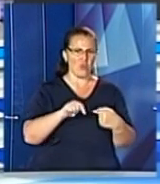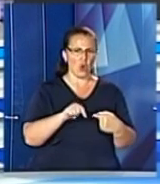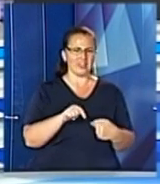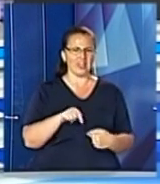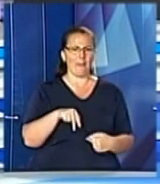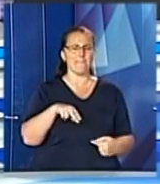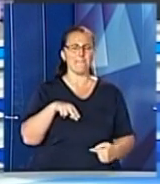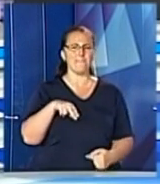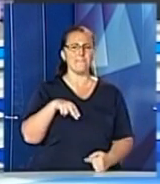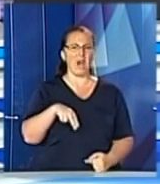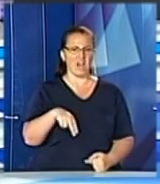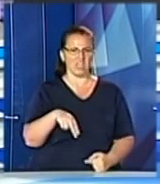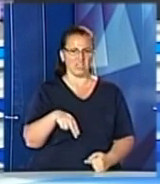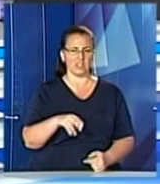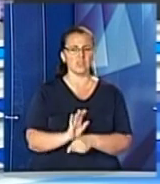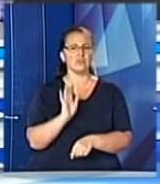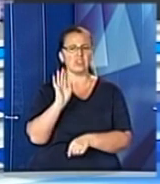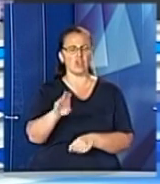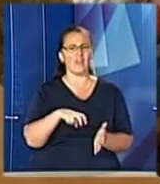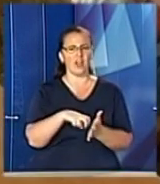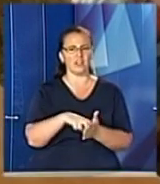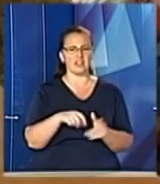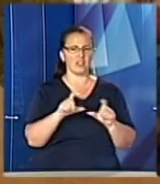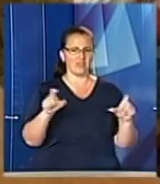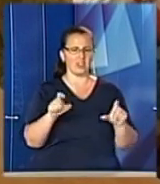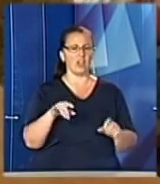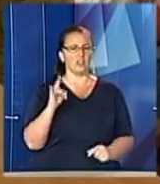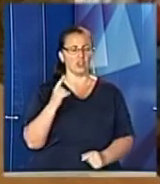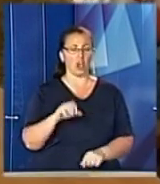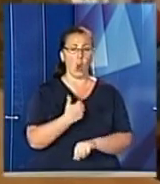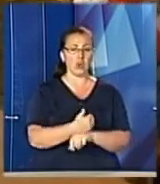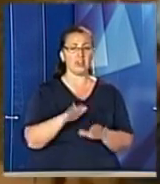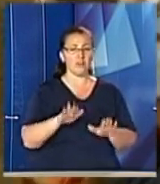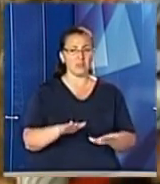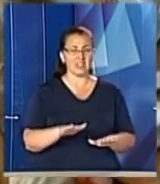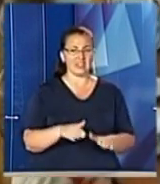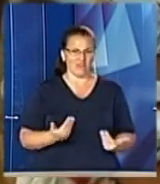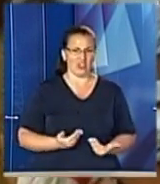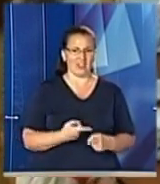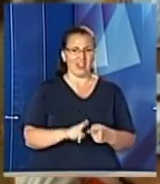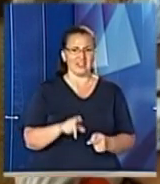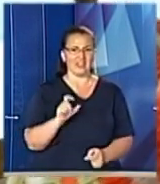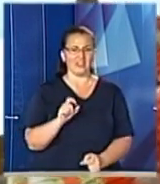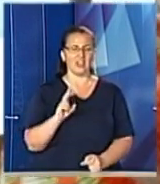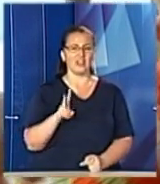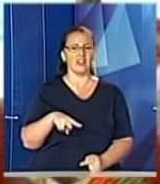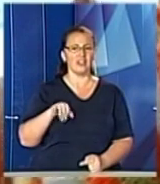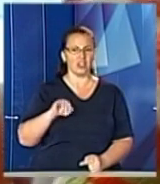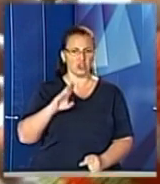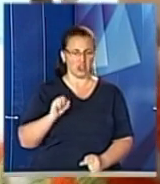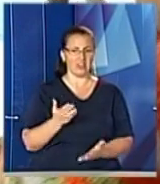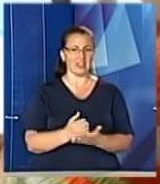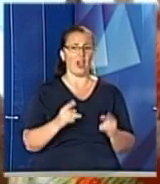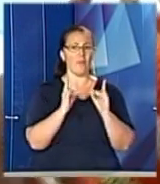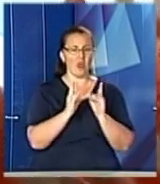заходів скерували керівникам закладів. Фахівці кажуть, що основним місцем перебування кліщів є ліжко та подушка, адже там